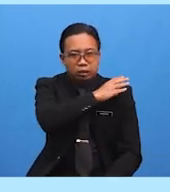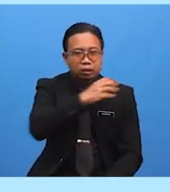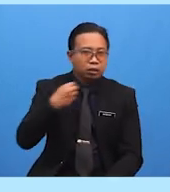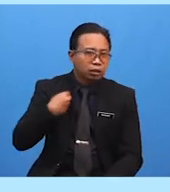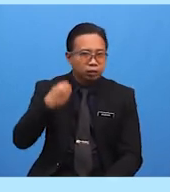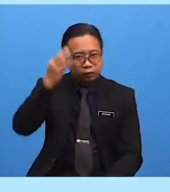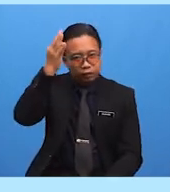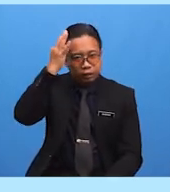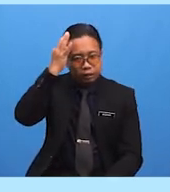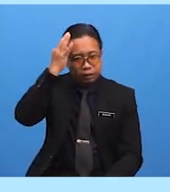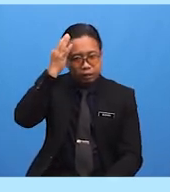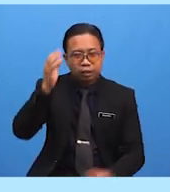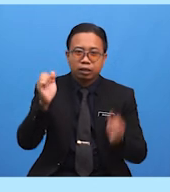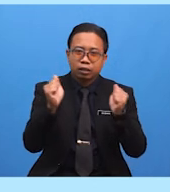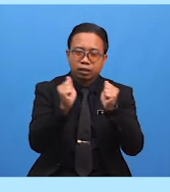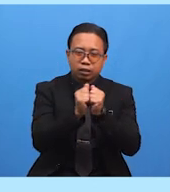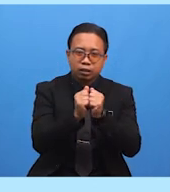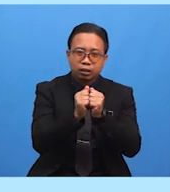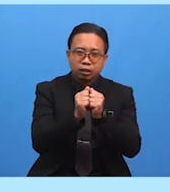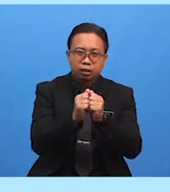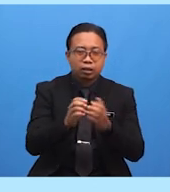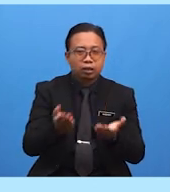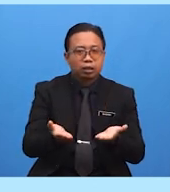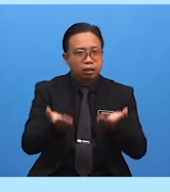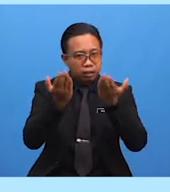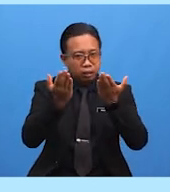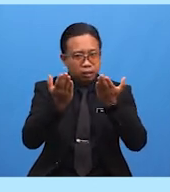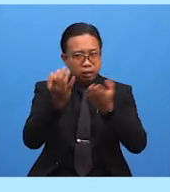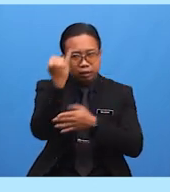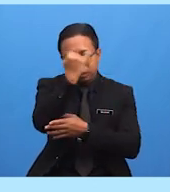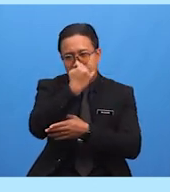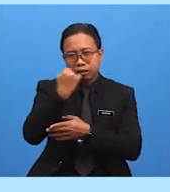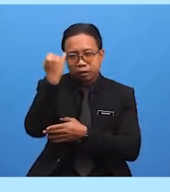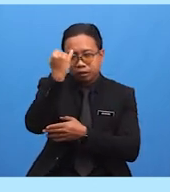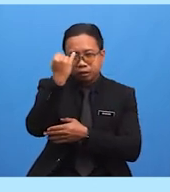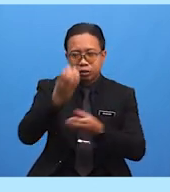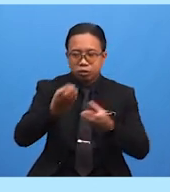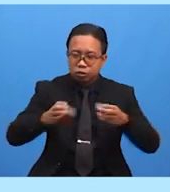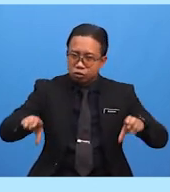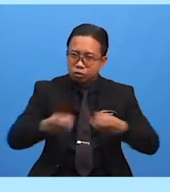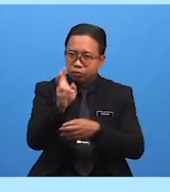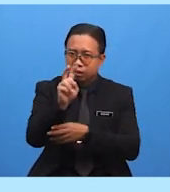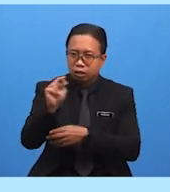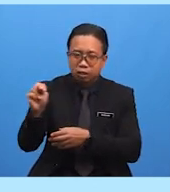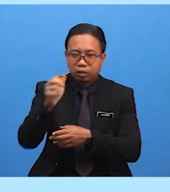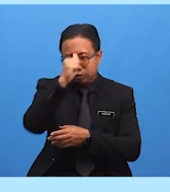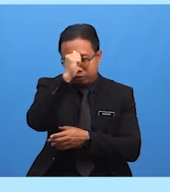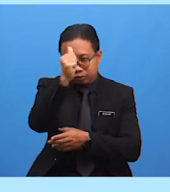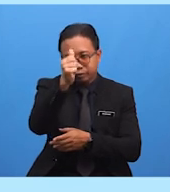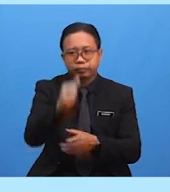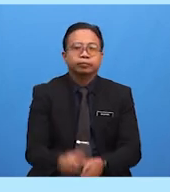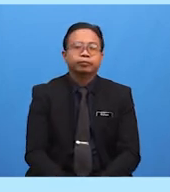Fikiran Dengan Mengagungkan Keindahan Ciptaan Allah